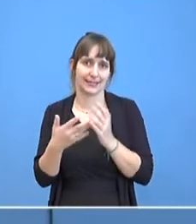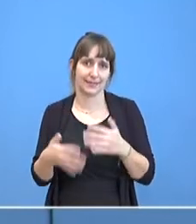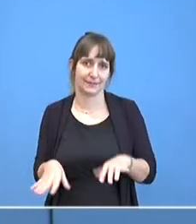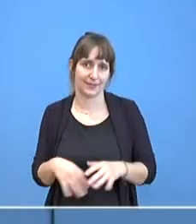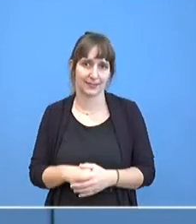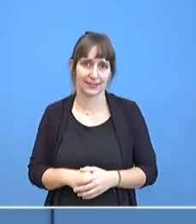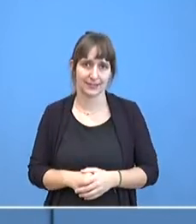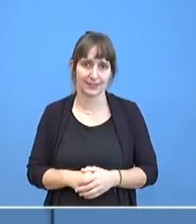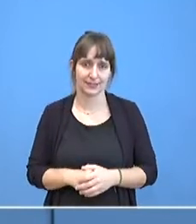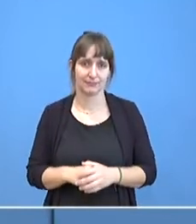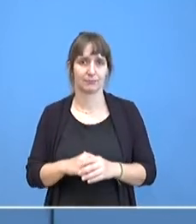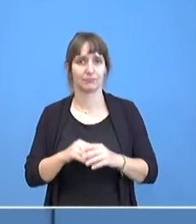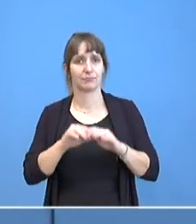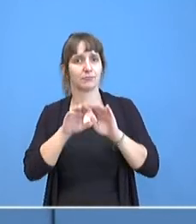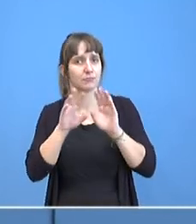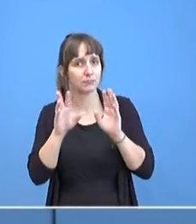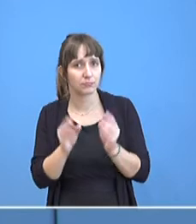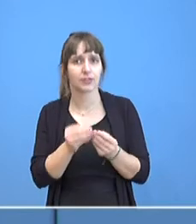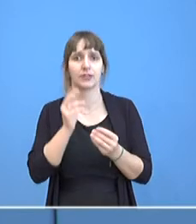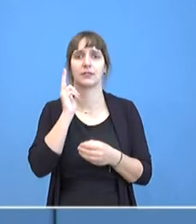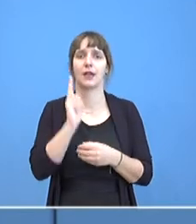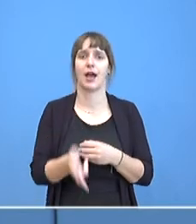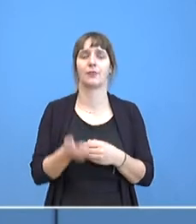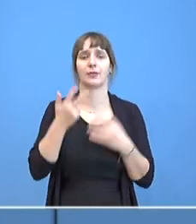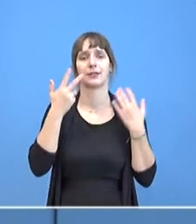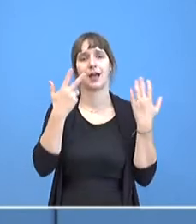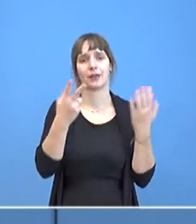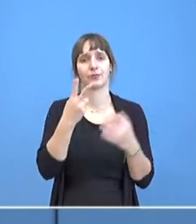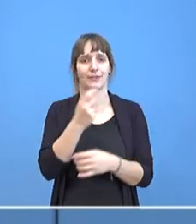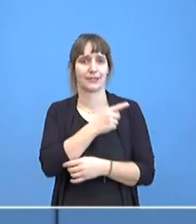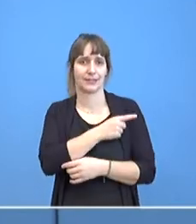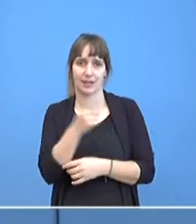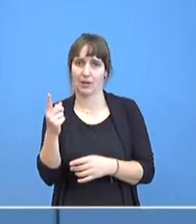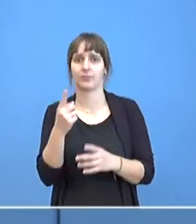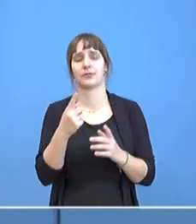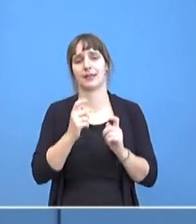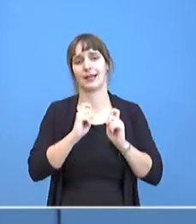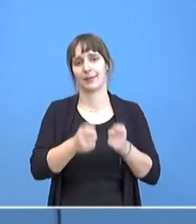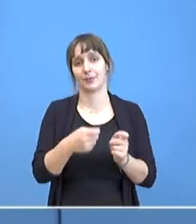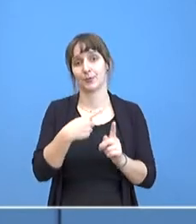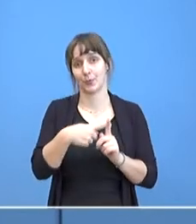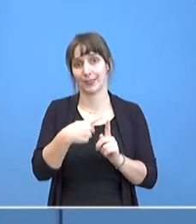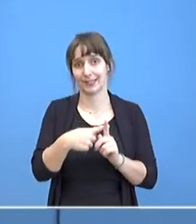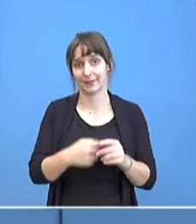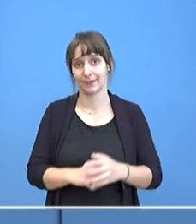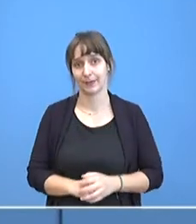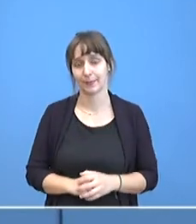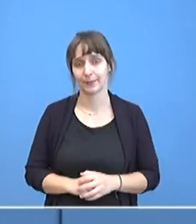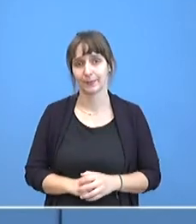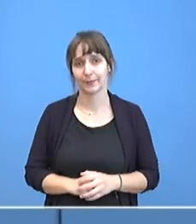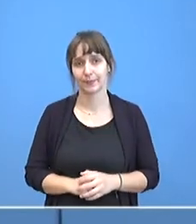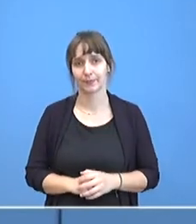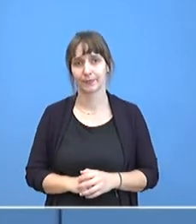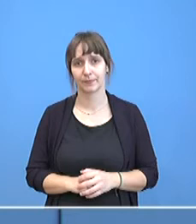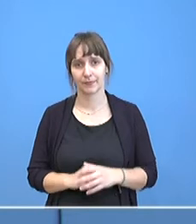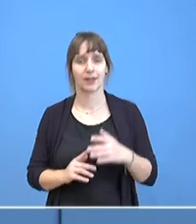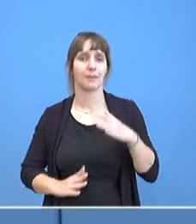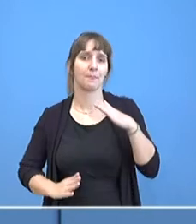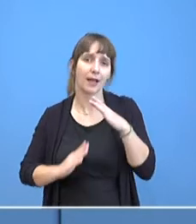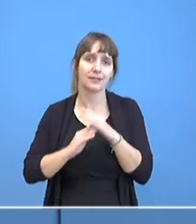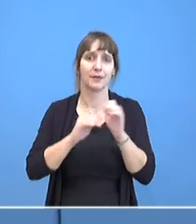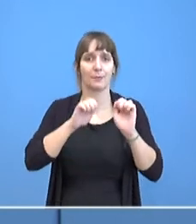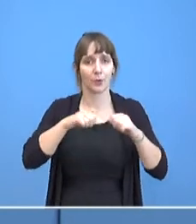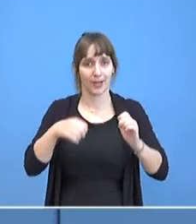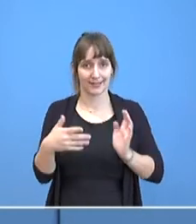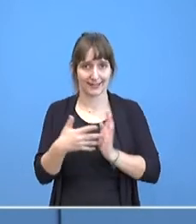328.000 positiven Ergebnissen durchgeführt. Die erfassten maximalen Testkapazitäten